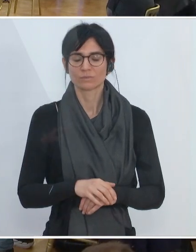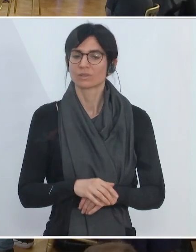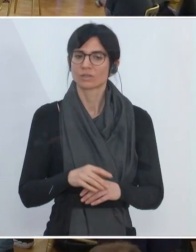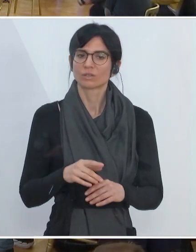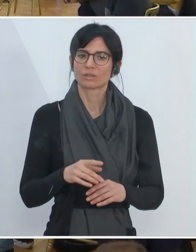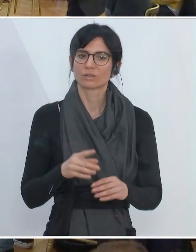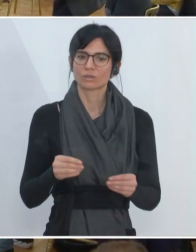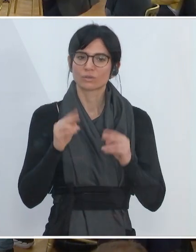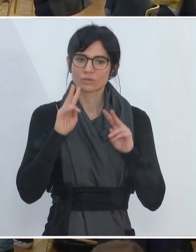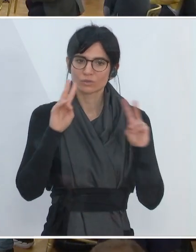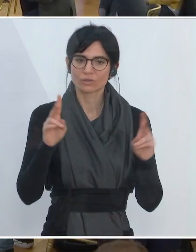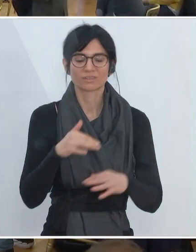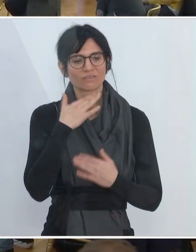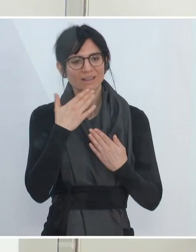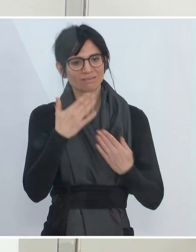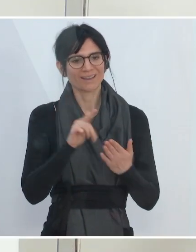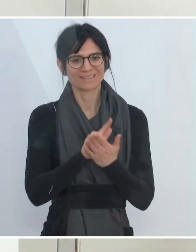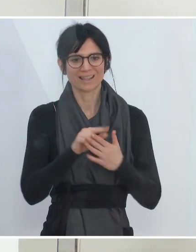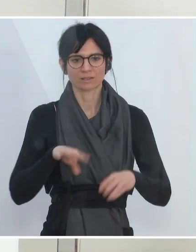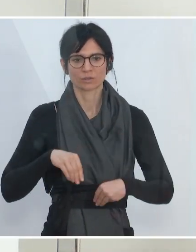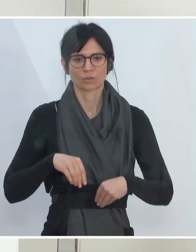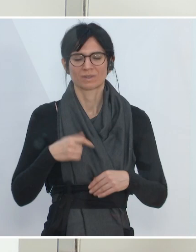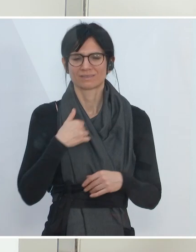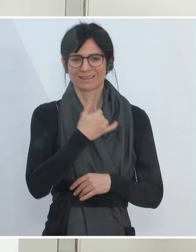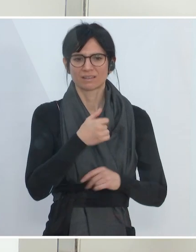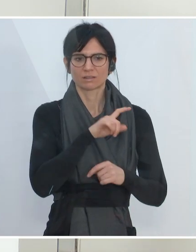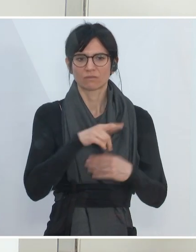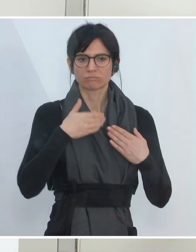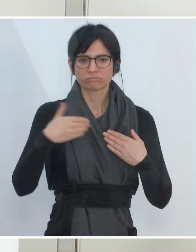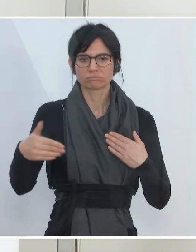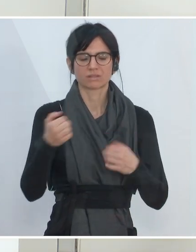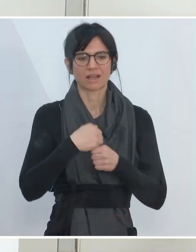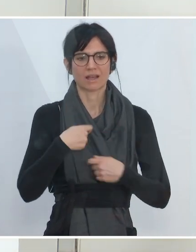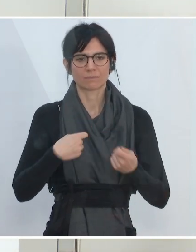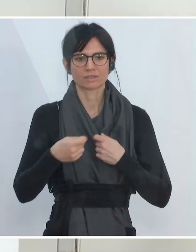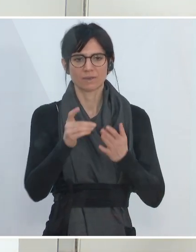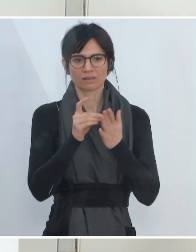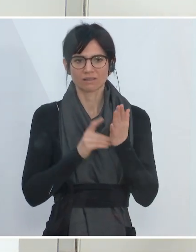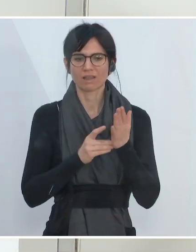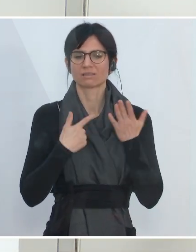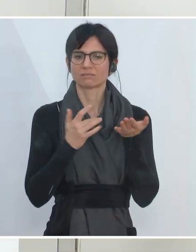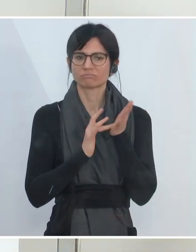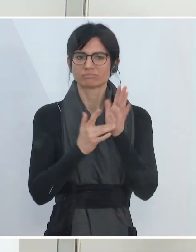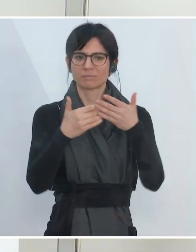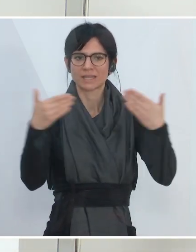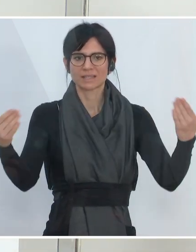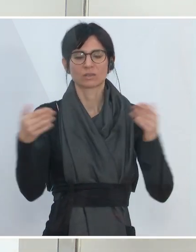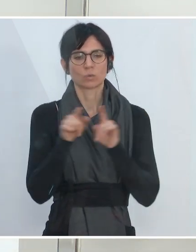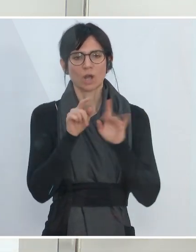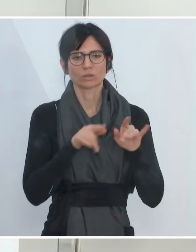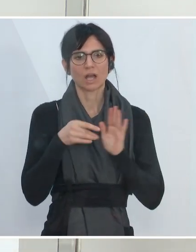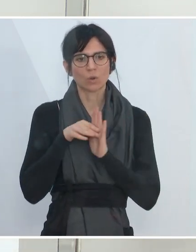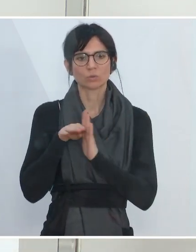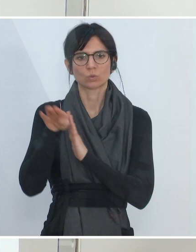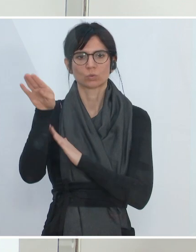fürs Zeitnehmen. Wir stellen Ihnen ja wöchentlich nicht nur die Arbeitsmarktdaten, sondern auch die aktuellen Konjunkturdaten vor,